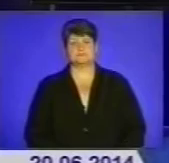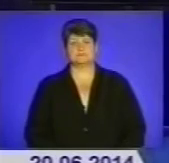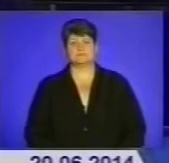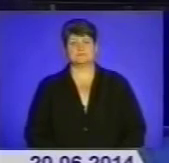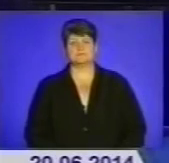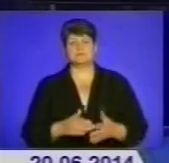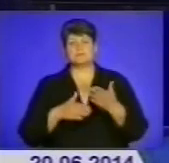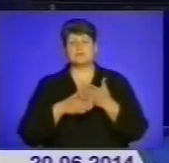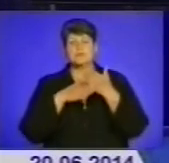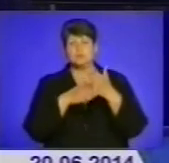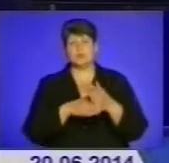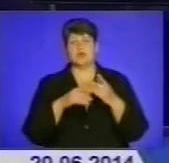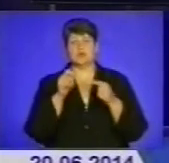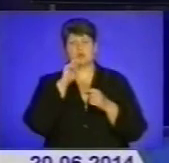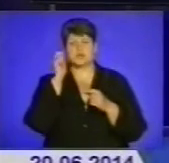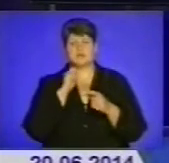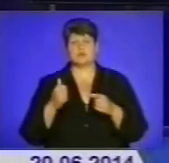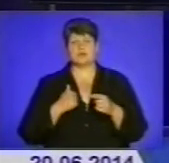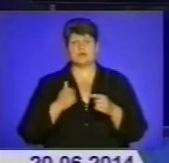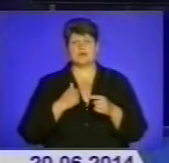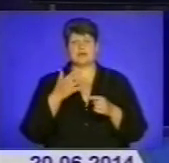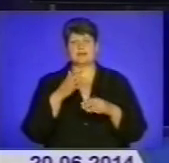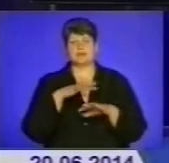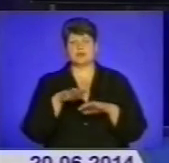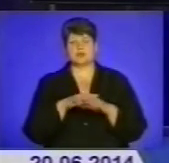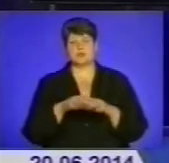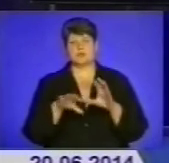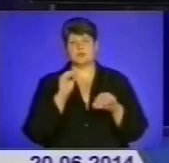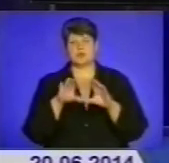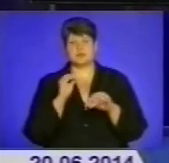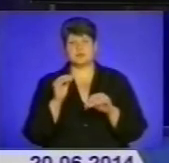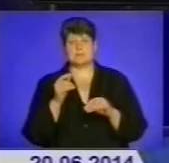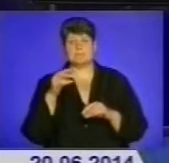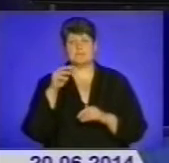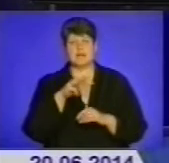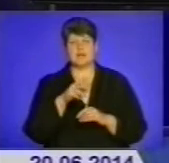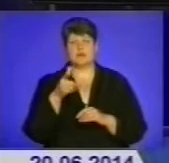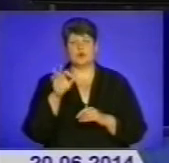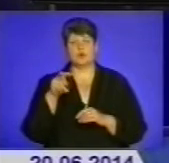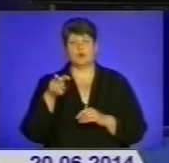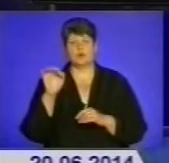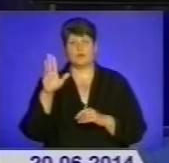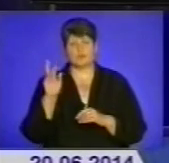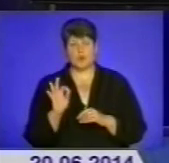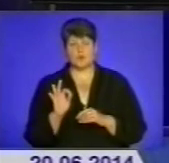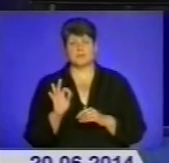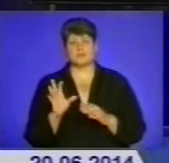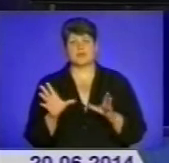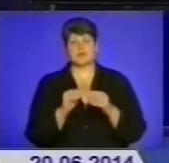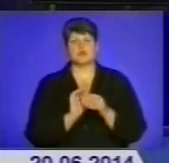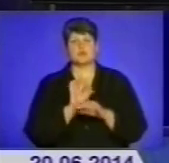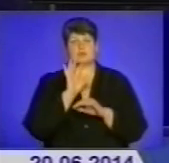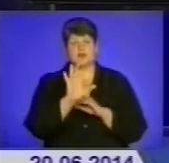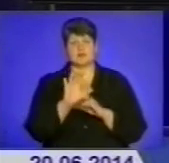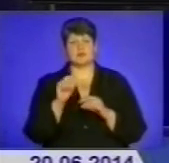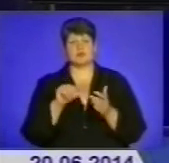Допомагають українському війську і народні обранці. Нещодавно нардеп Михайло Головко разом з побративами доправили учасникам